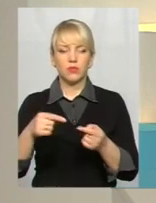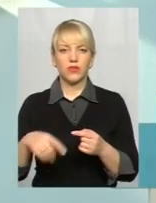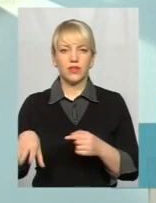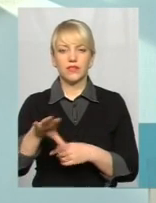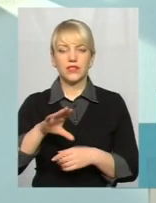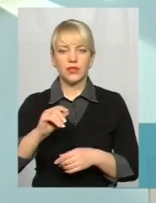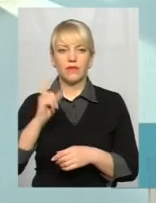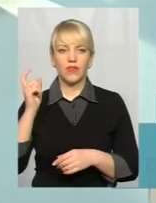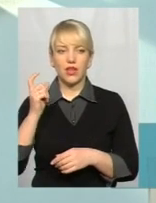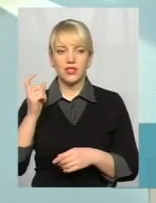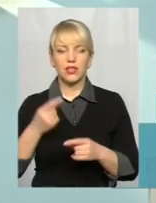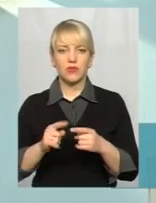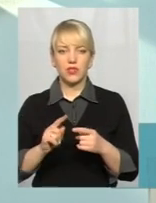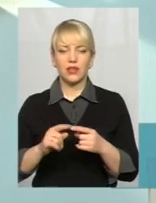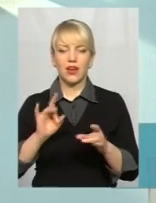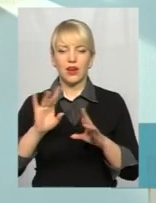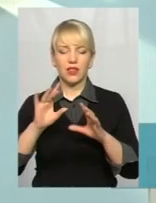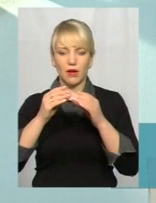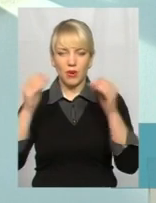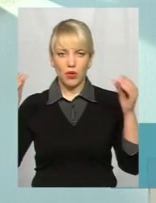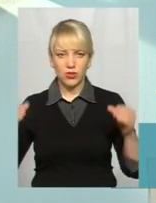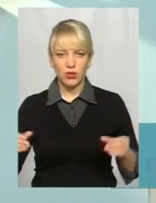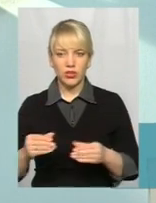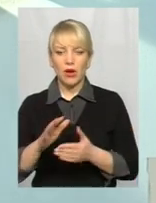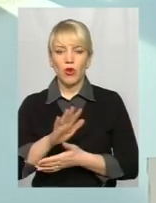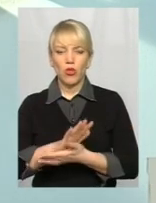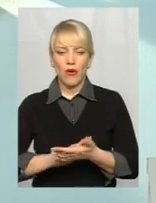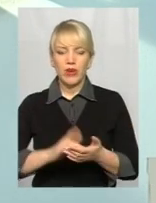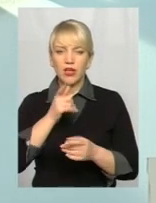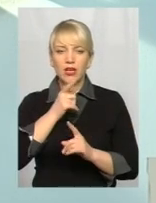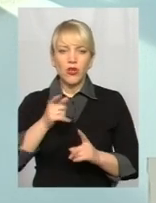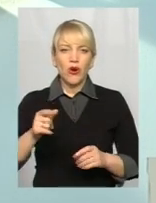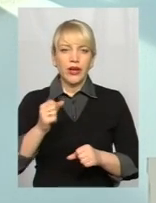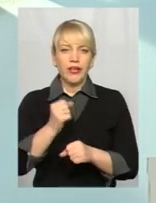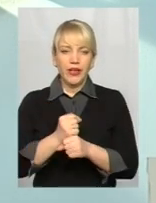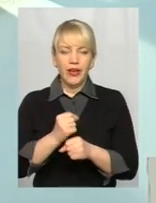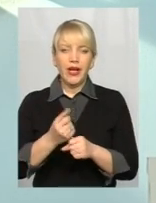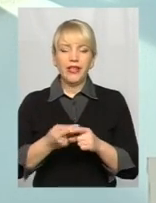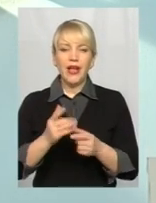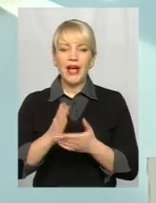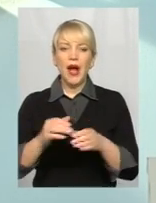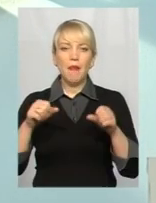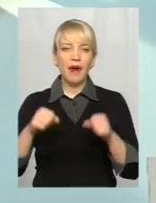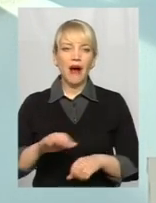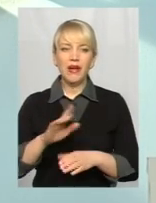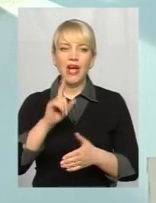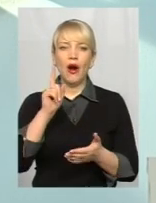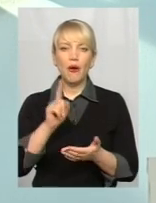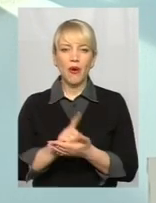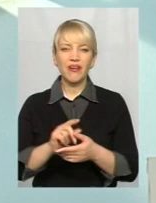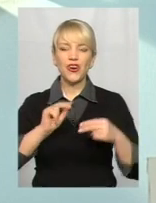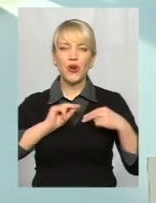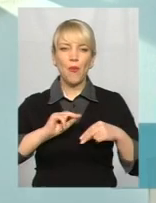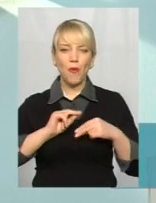так само власникам рекламних конструкцій, пояснили, що продовження строку дії дозволу – це є право, а не обов'язок робочого органу,